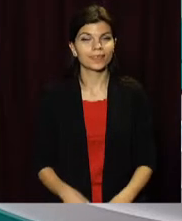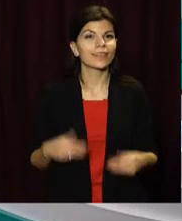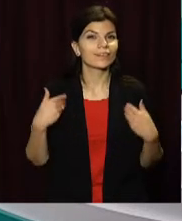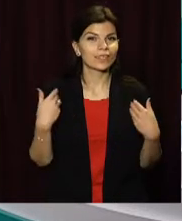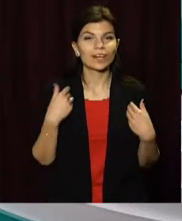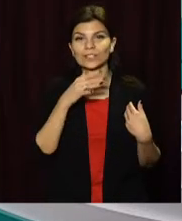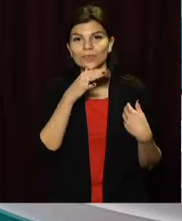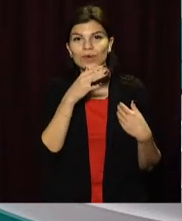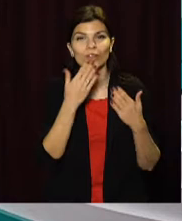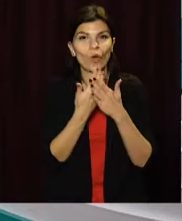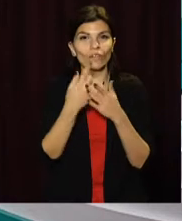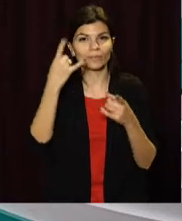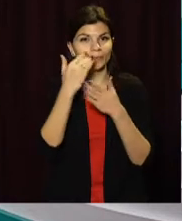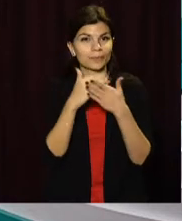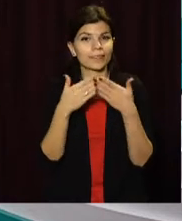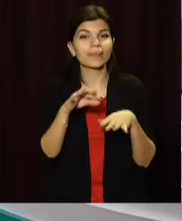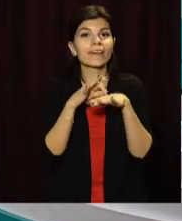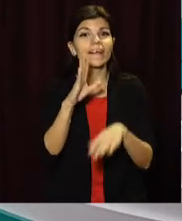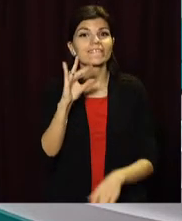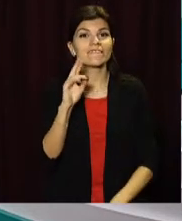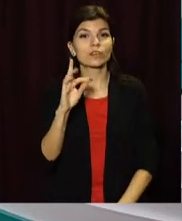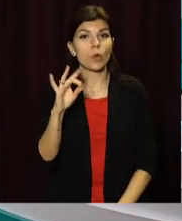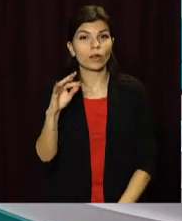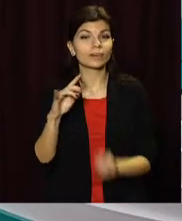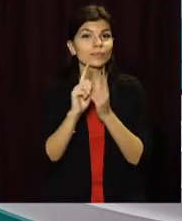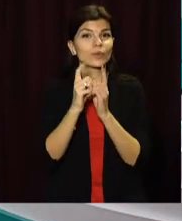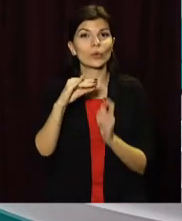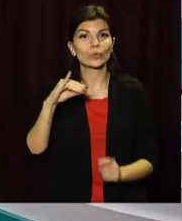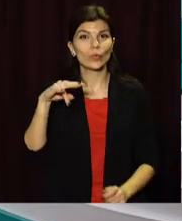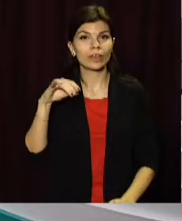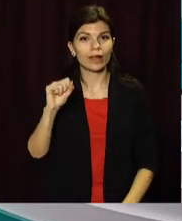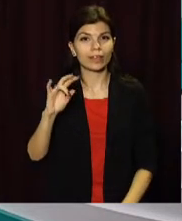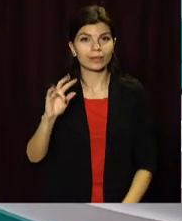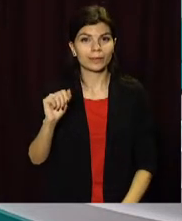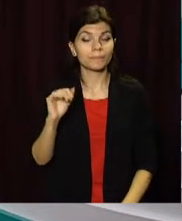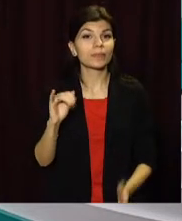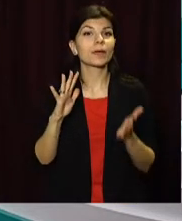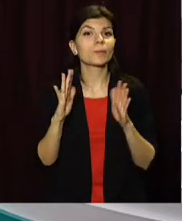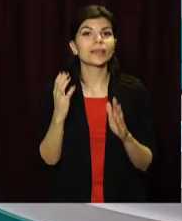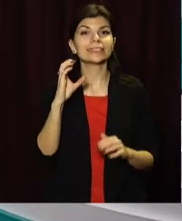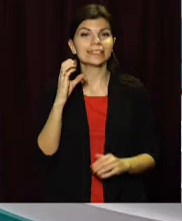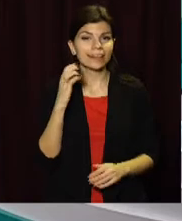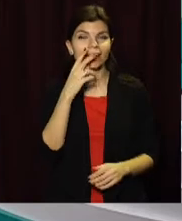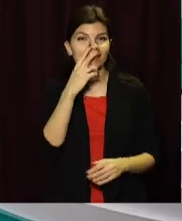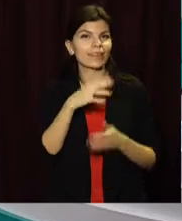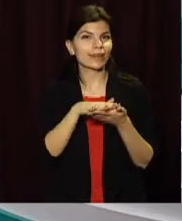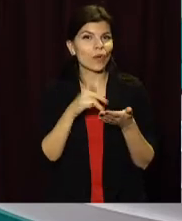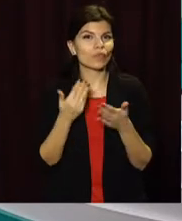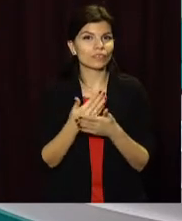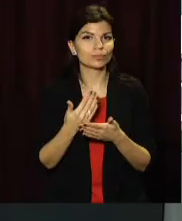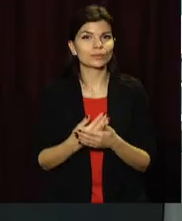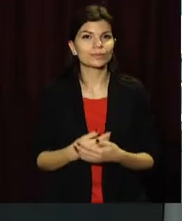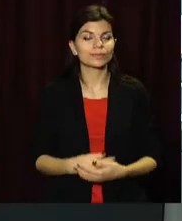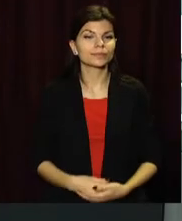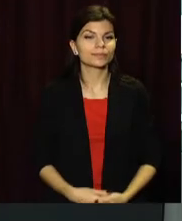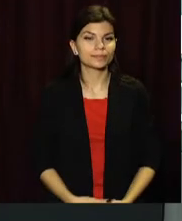Вітаю! Час новин на Відкритому. У студії Вікторія Вахрушина та сордоперекладачка Юліана Пуговкіна. І про події середи – дивіться далі у випуску.